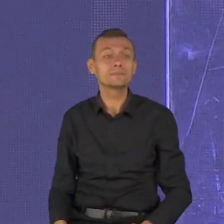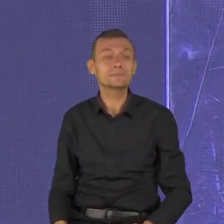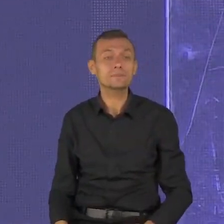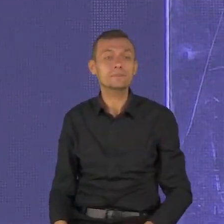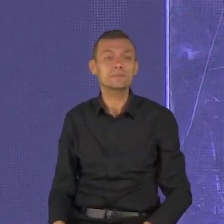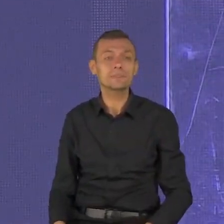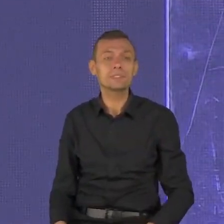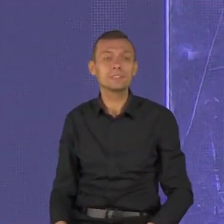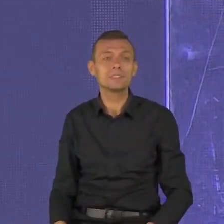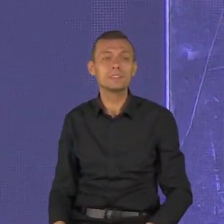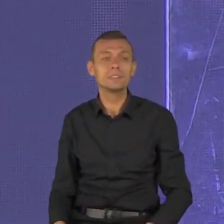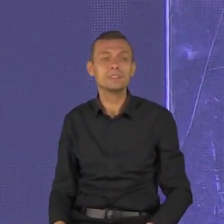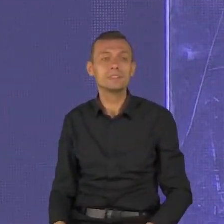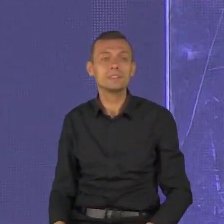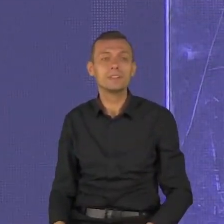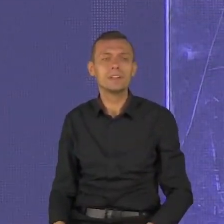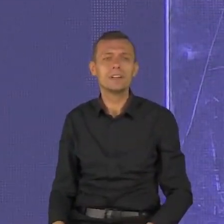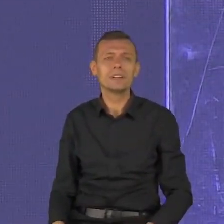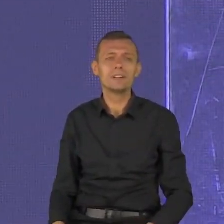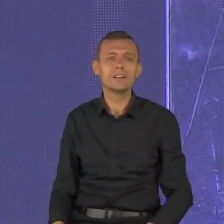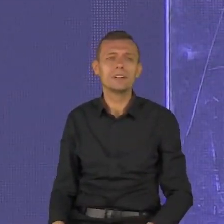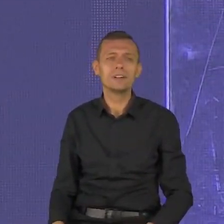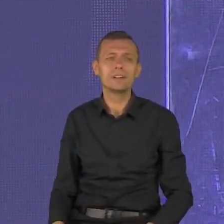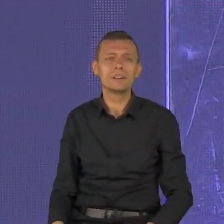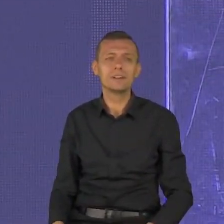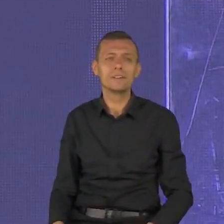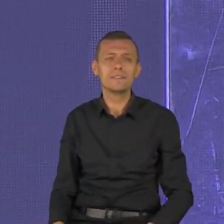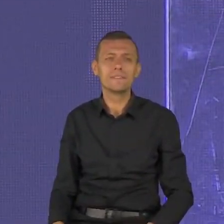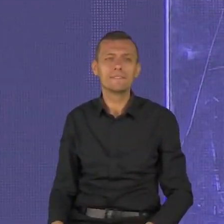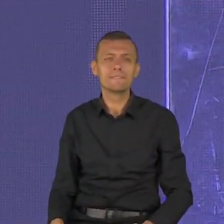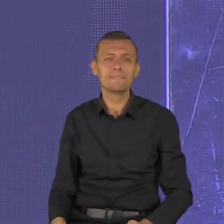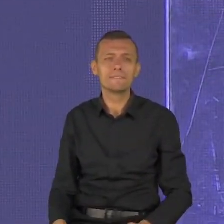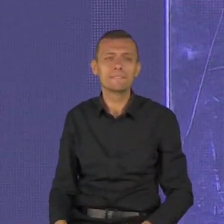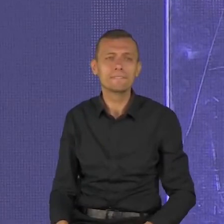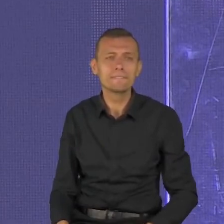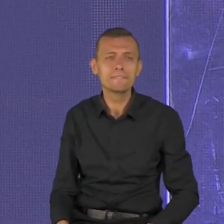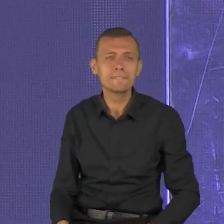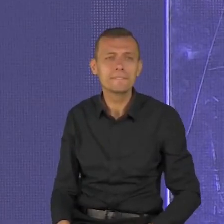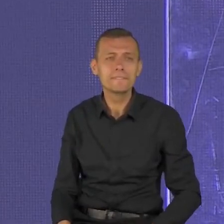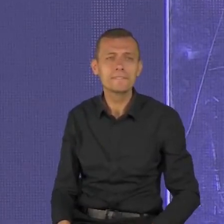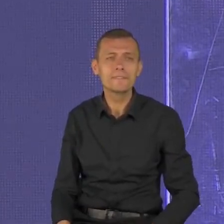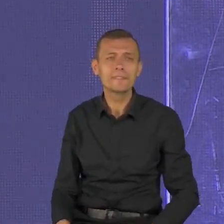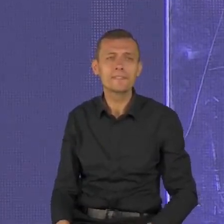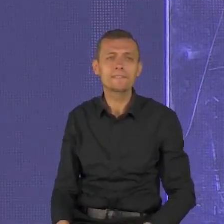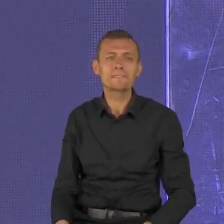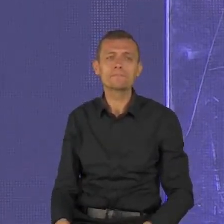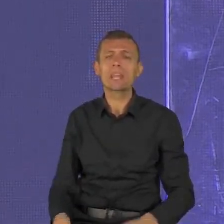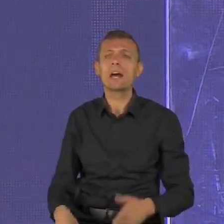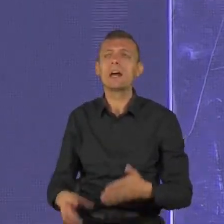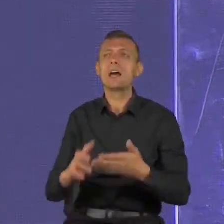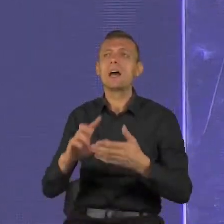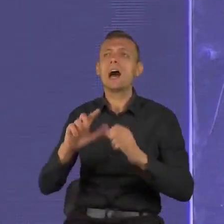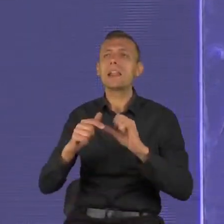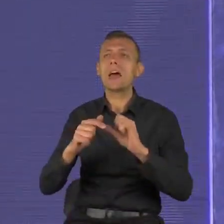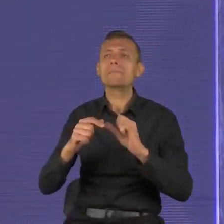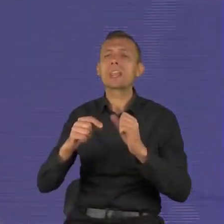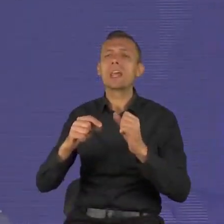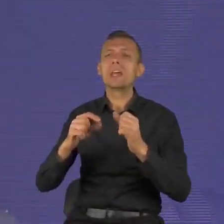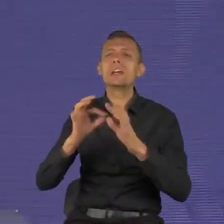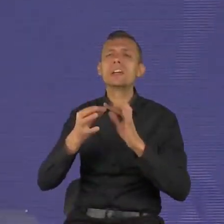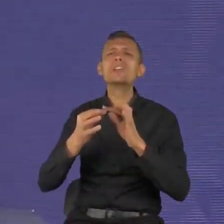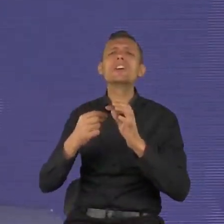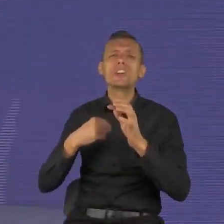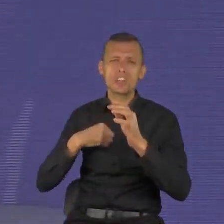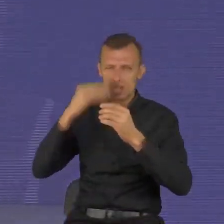Pamiętacie pytanie rodziców w takich sytuacjach? Dlaczego tylko piątka mniej? Dlaczego tylko